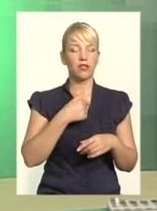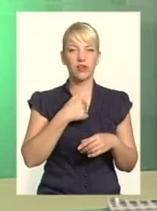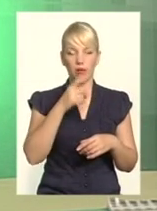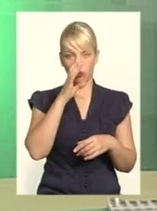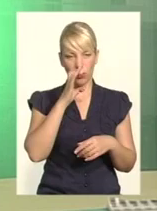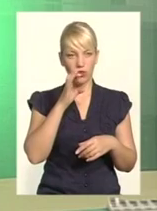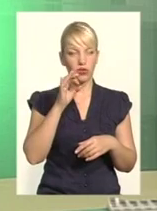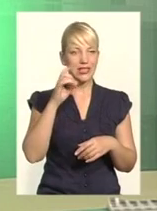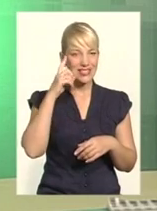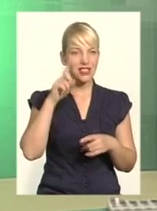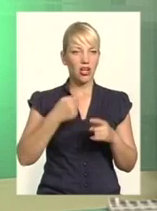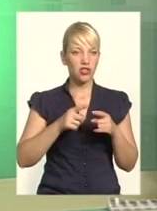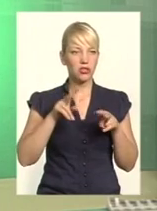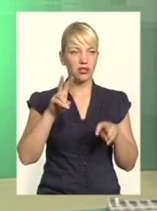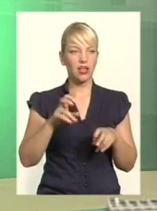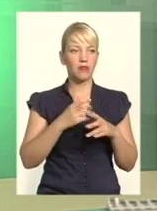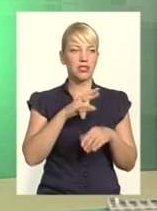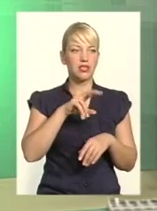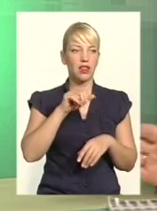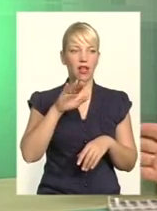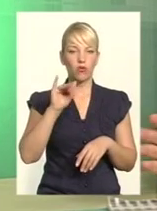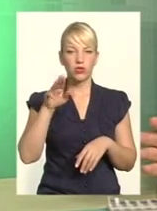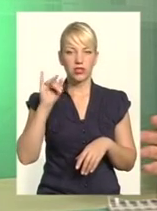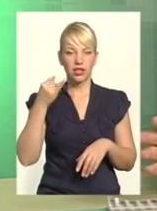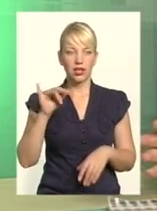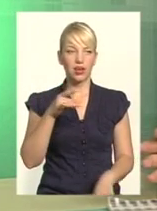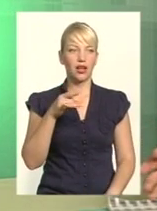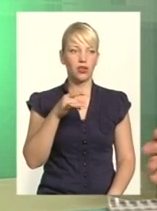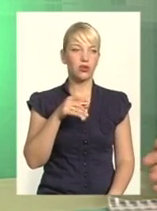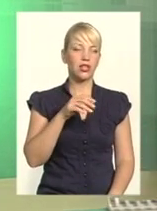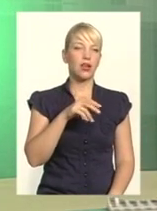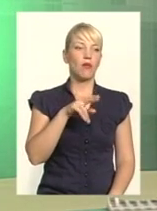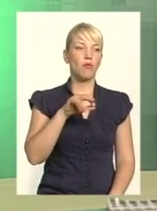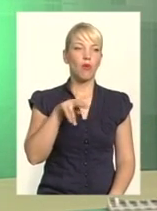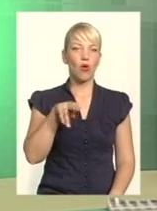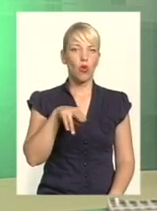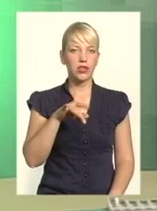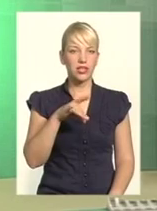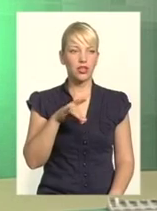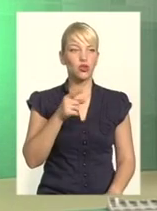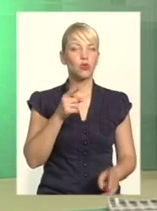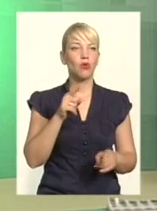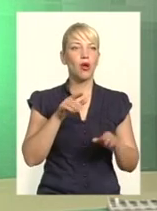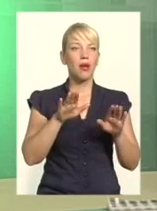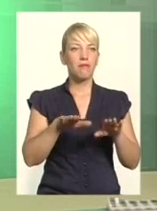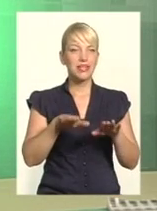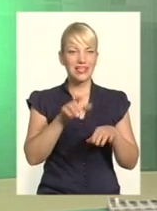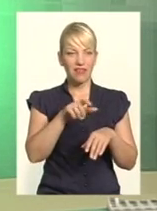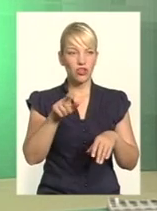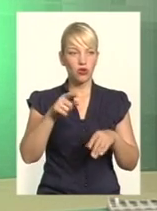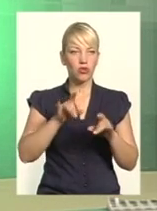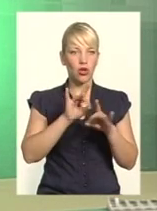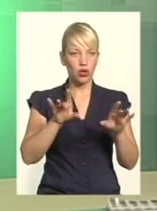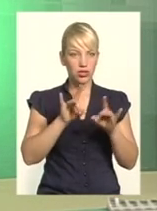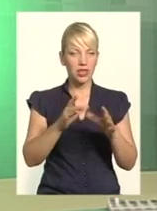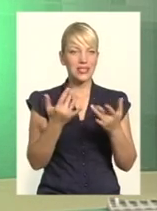точно, але попередня інформація Славуцького, району Сполонського, вони подалі. Тому що місцевий чітко розкаже, скільки він заробляє,